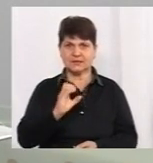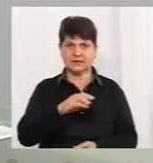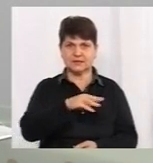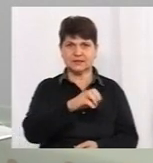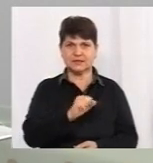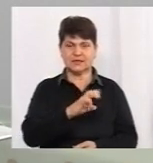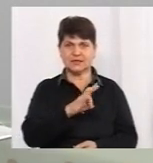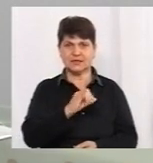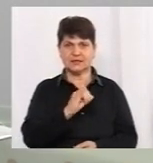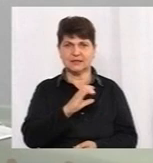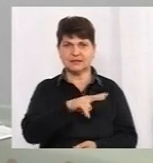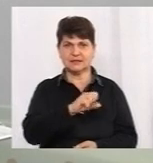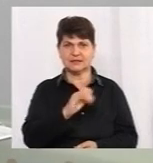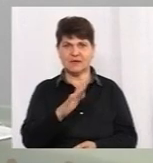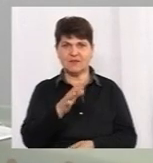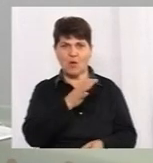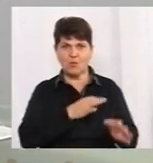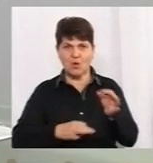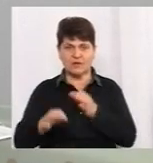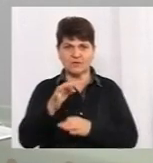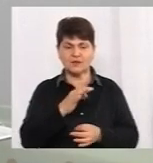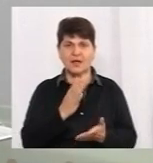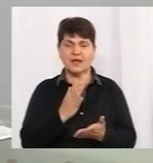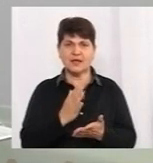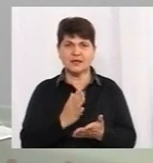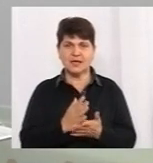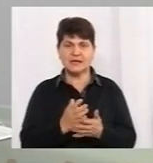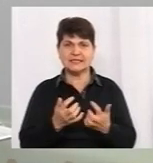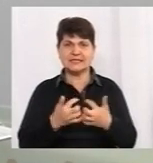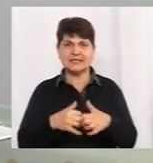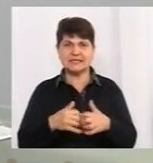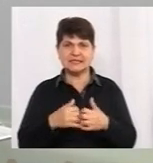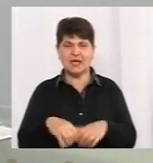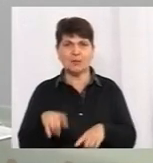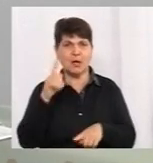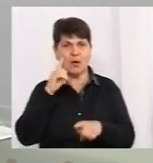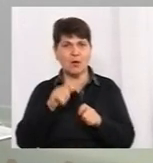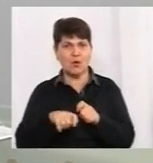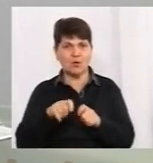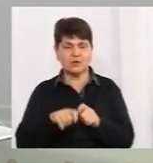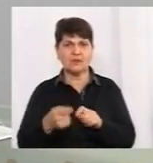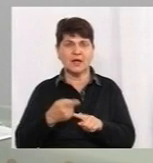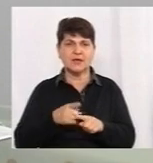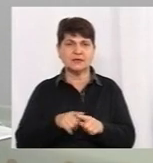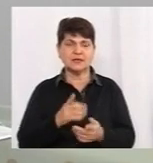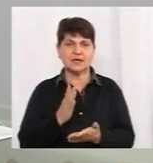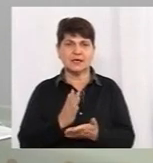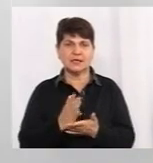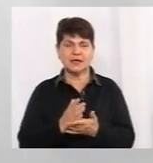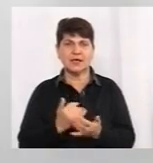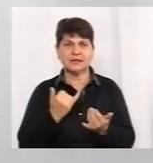власне, з вами. Це, за даними системи, «Ю-контрол», я нагадаю, що це інтерактивна система для аналізу та прогнозування медичного